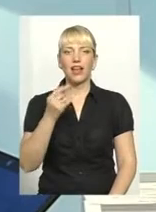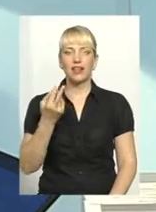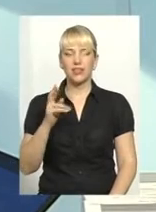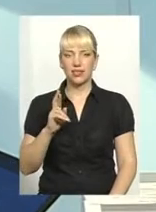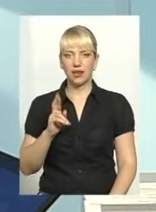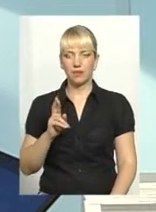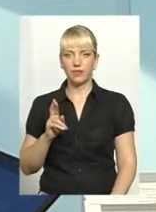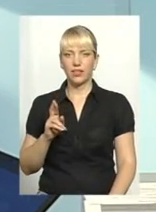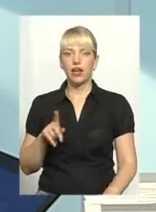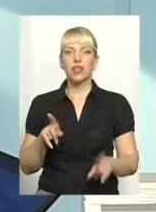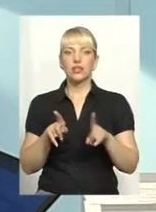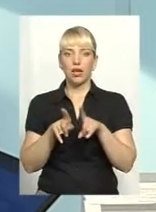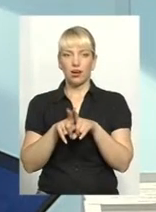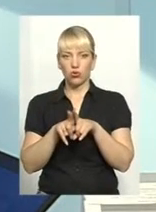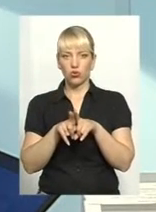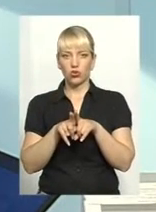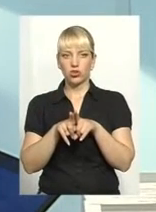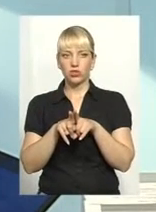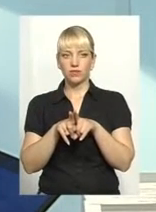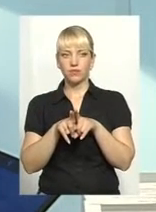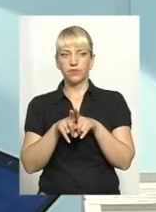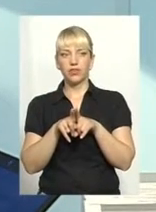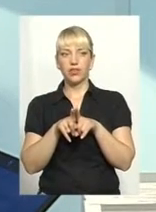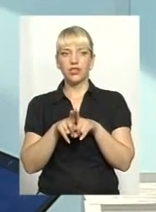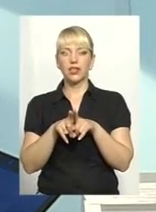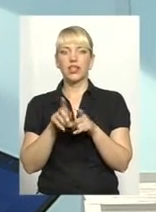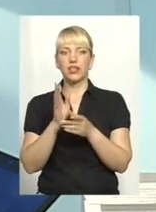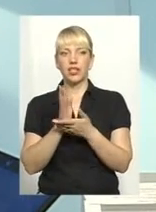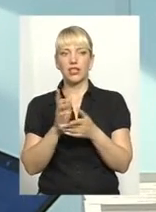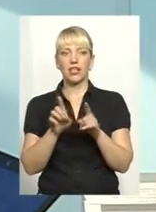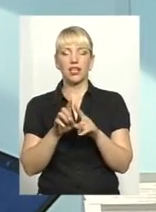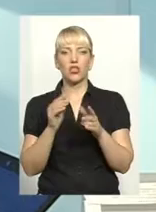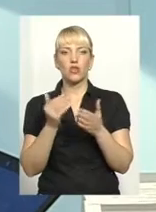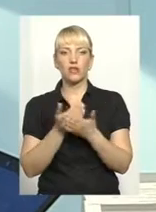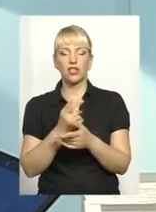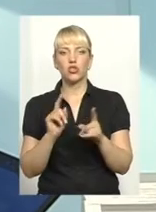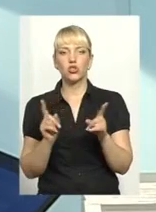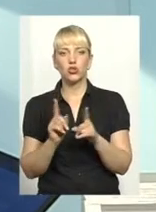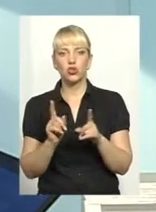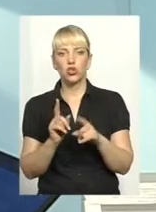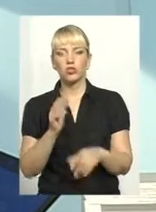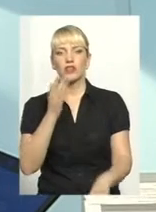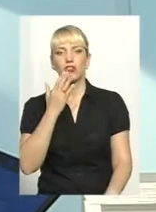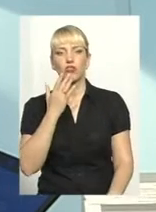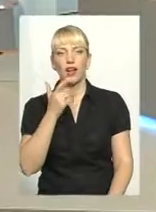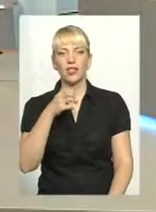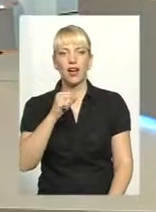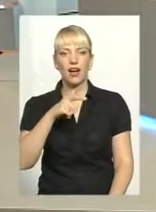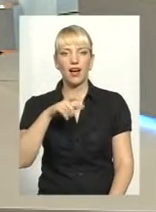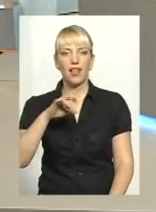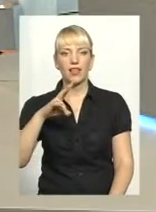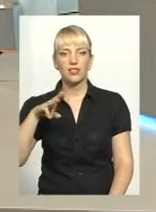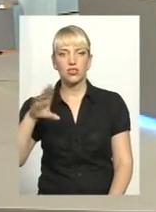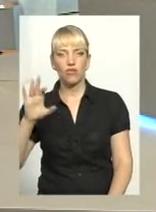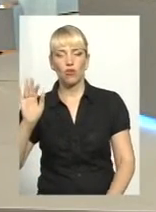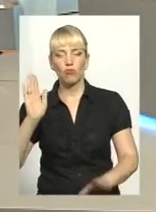Також є ще одна з таких новал, це те, що Національне агентство буде